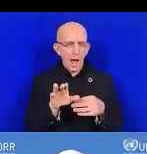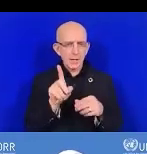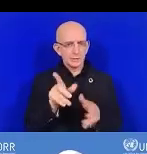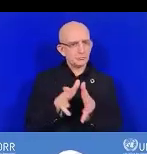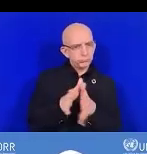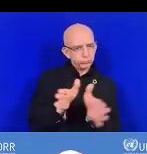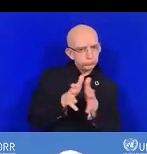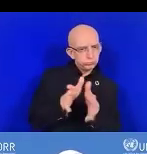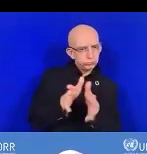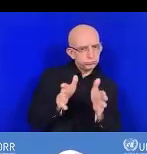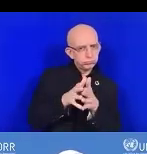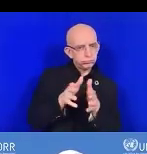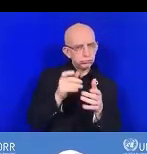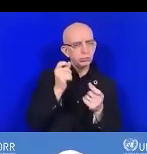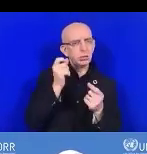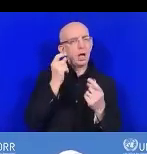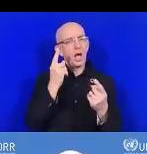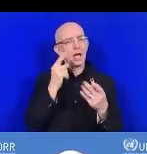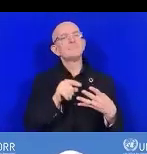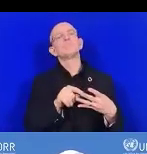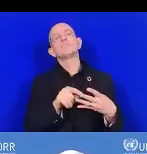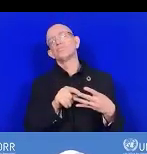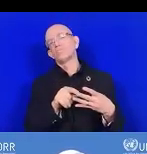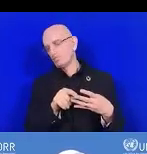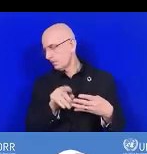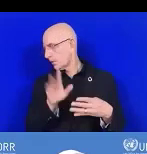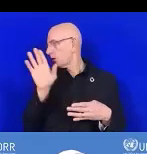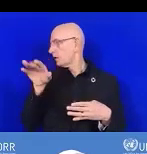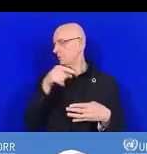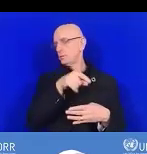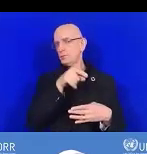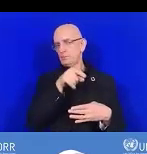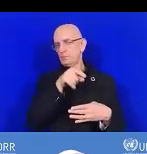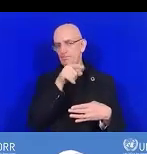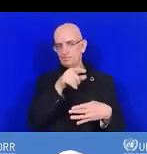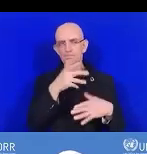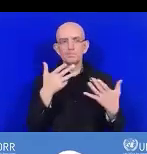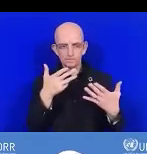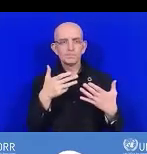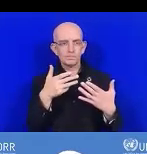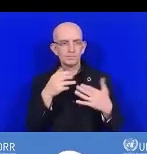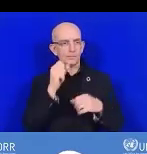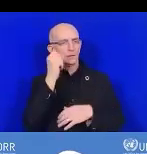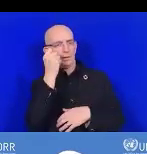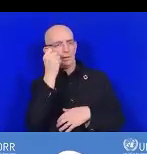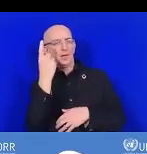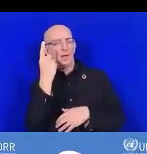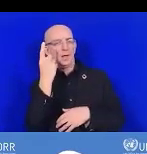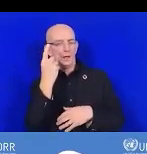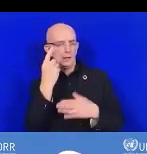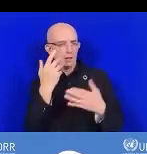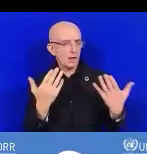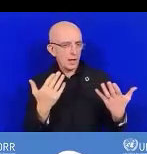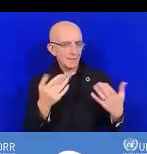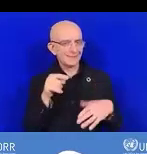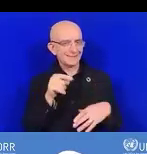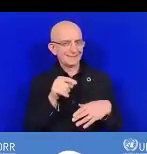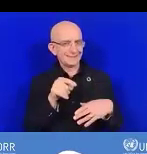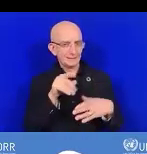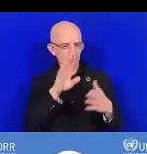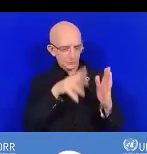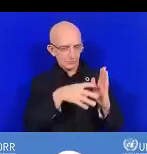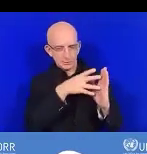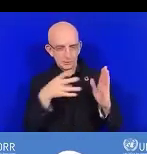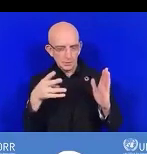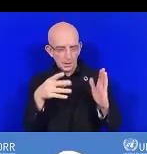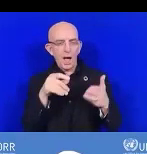vous aident à élaborer le plan d'action pour résoudre les écarts, pour diminuer les écarts que vous avez identifiés à travers le